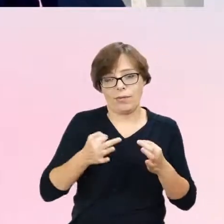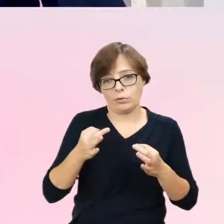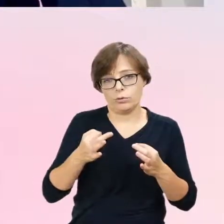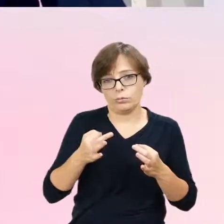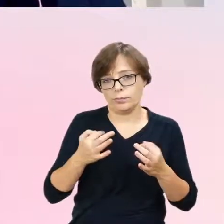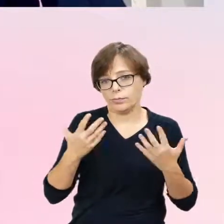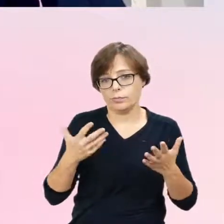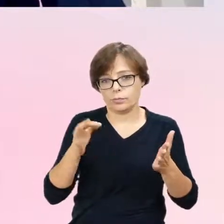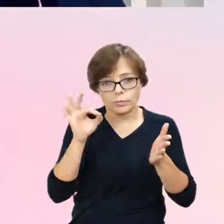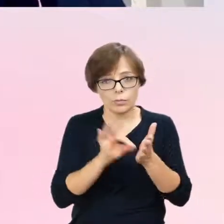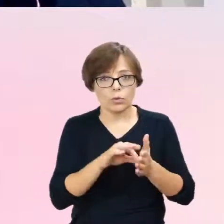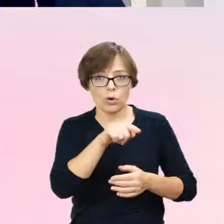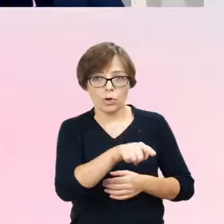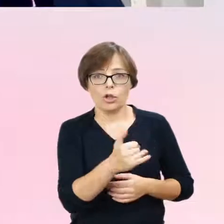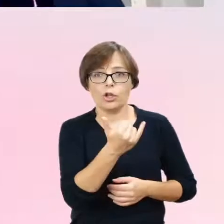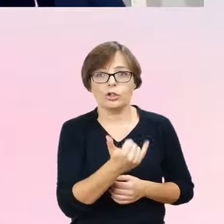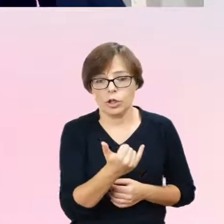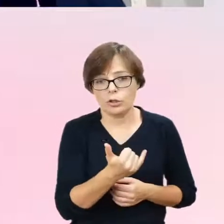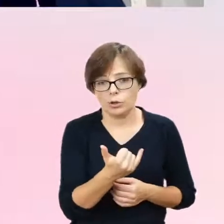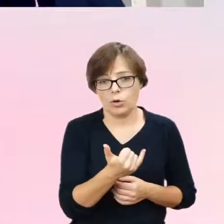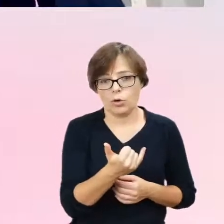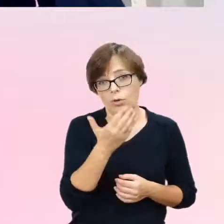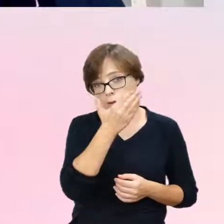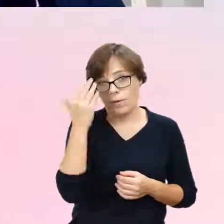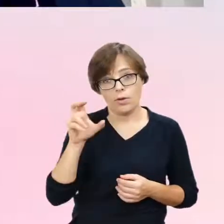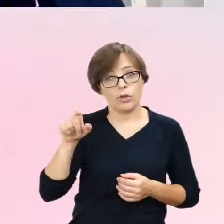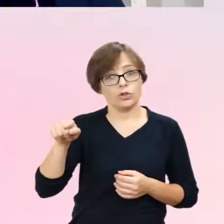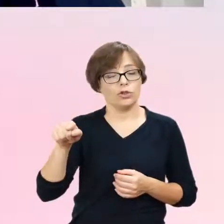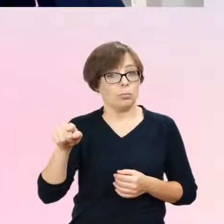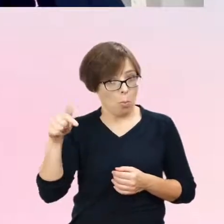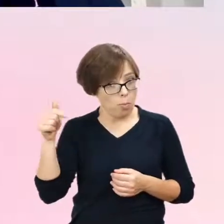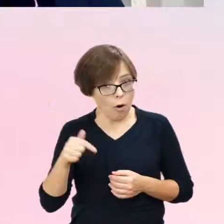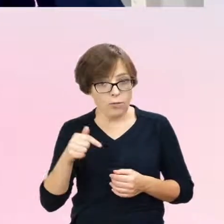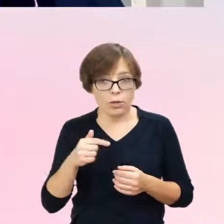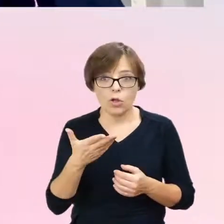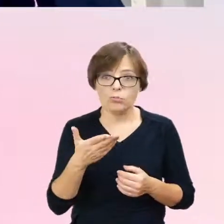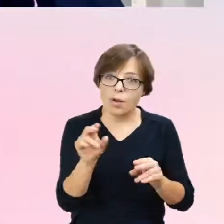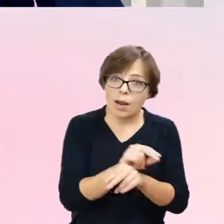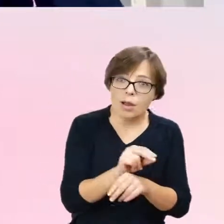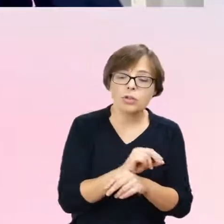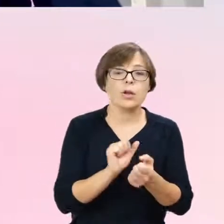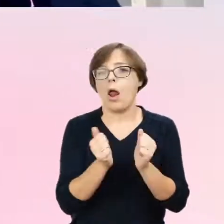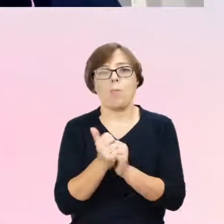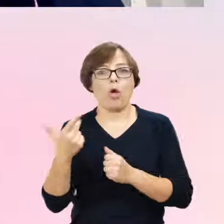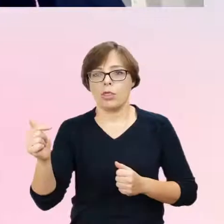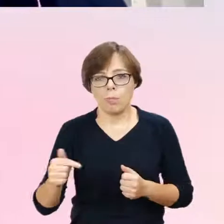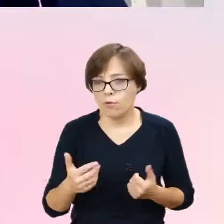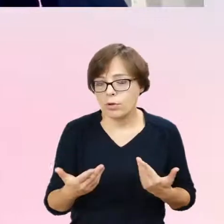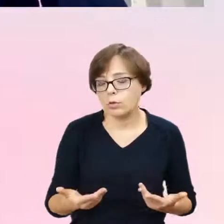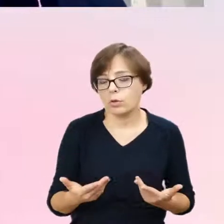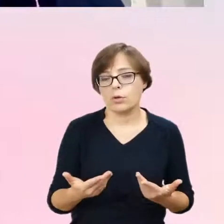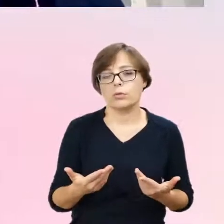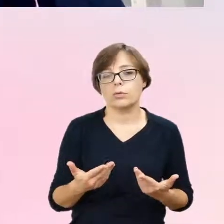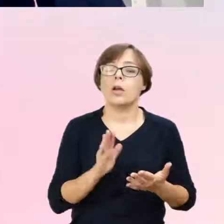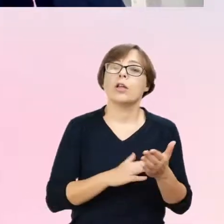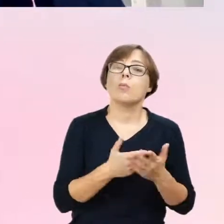adolescenta, czy jego interwencja jest zasadna, czy nie jest zasadna i czy na przykład to, z czym